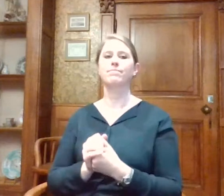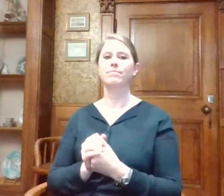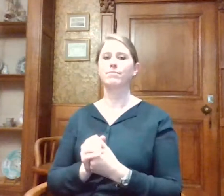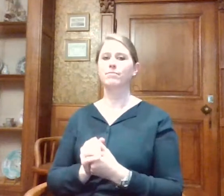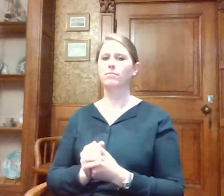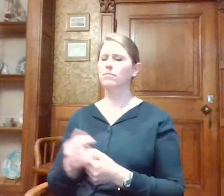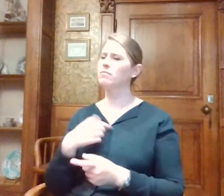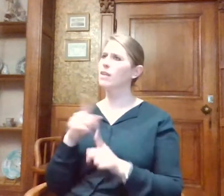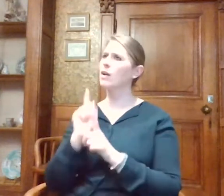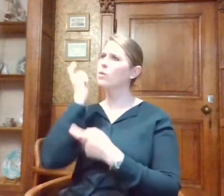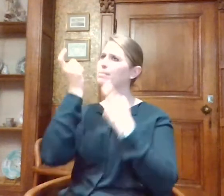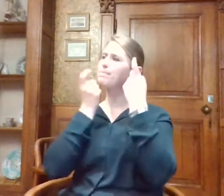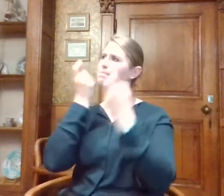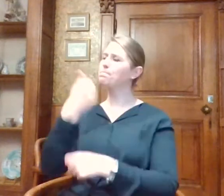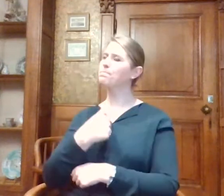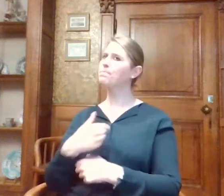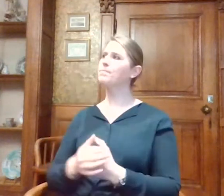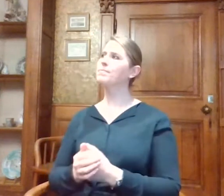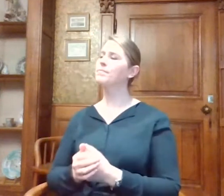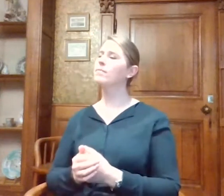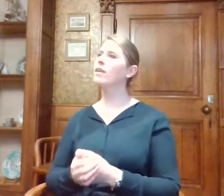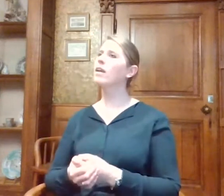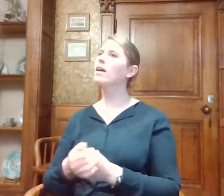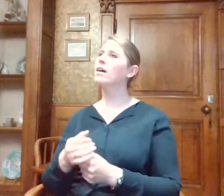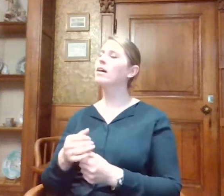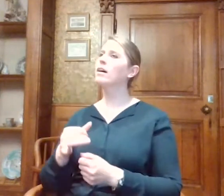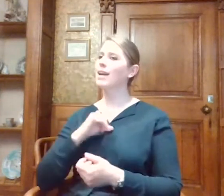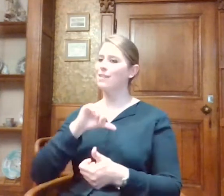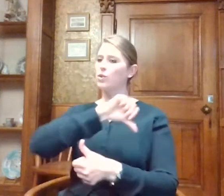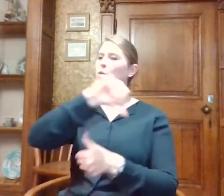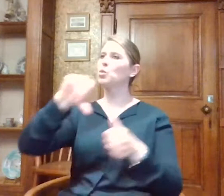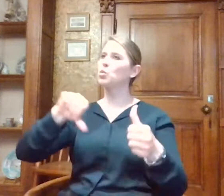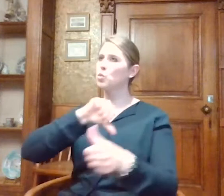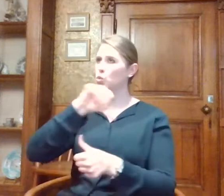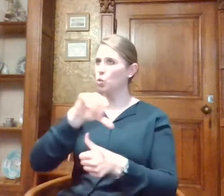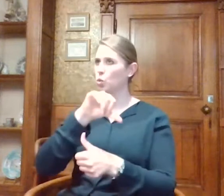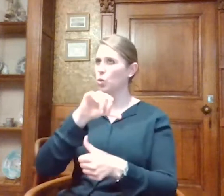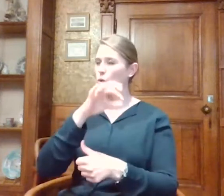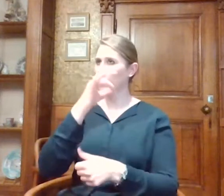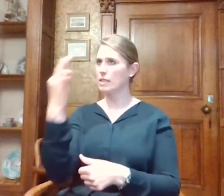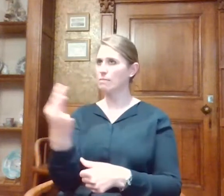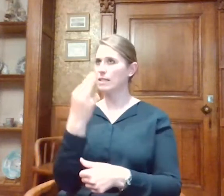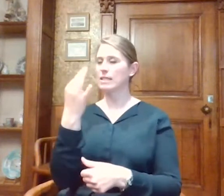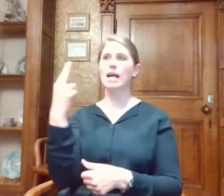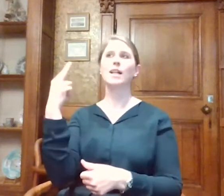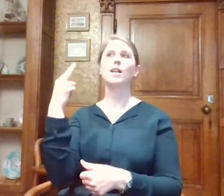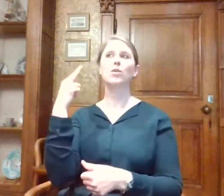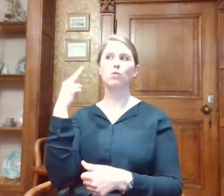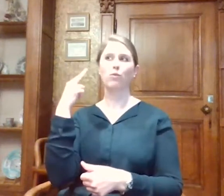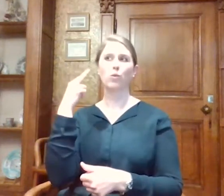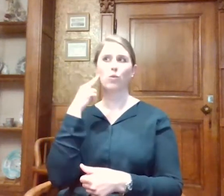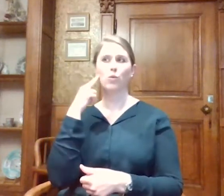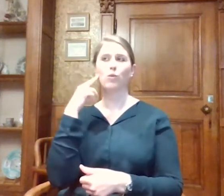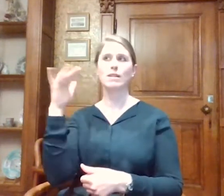Ik vroeg me dan ook nog af. Dit is al een tour die speciaal gemaakt wordt voor dovenwensen. Maar hoe